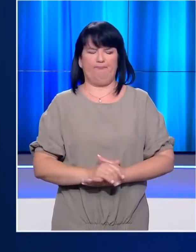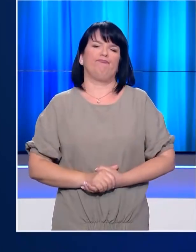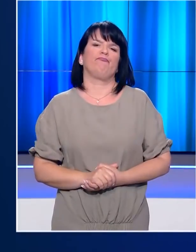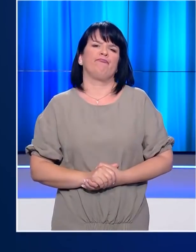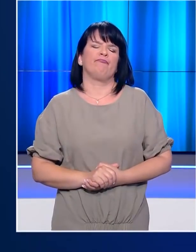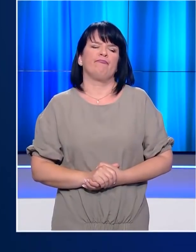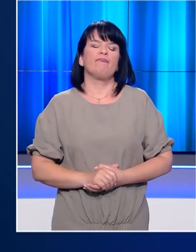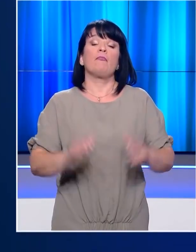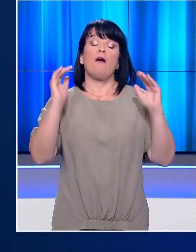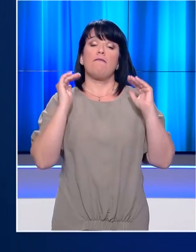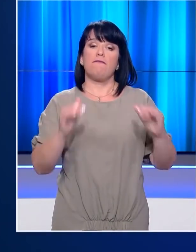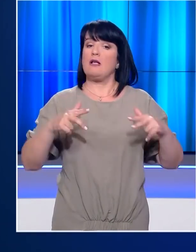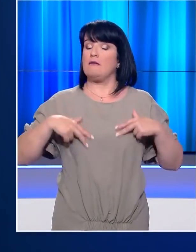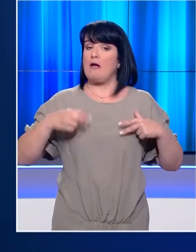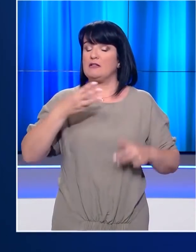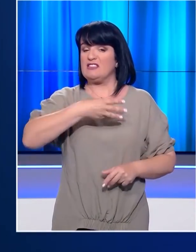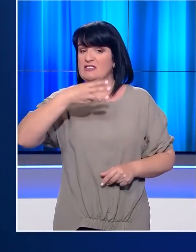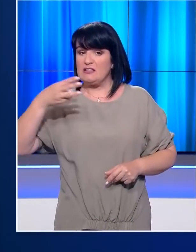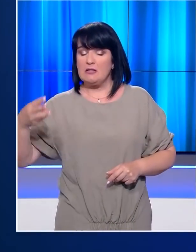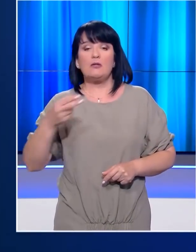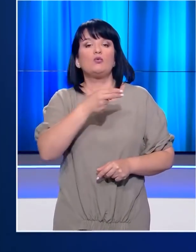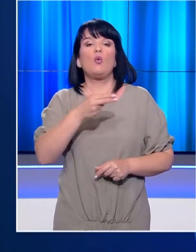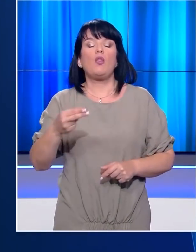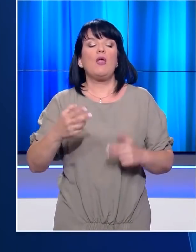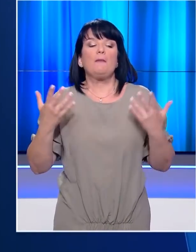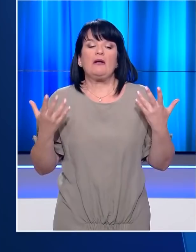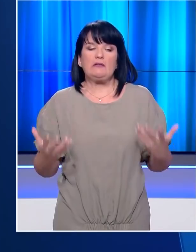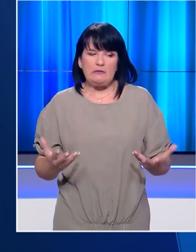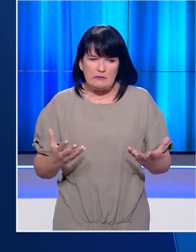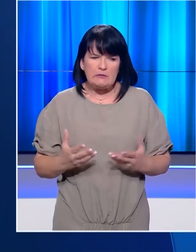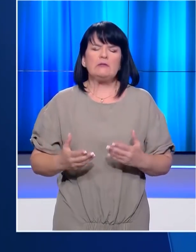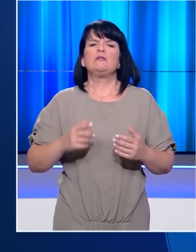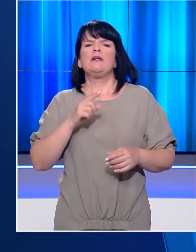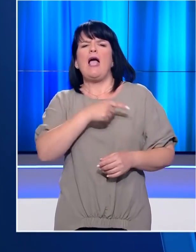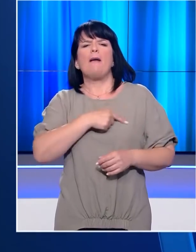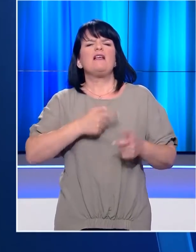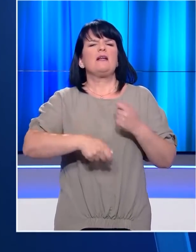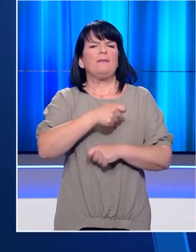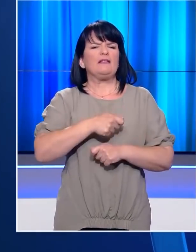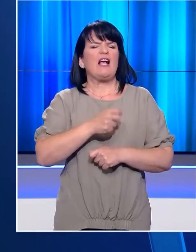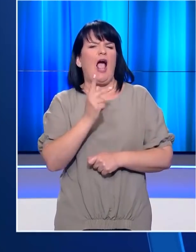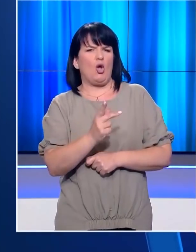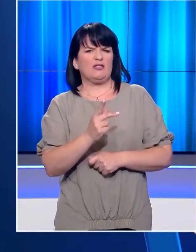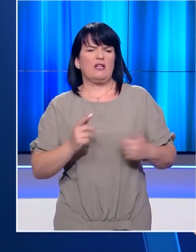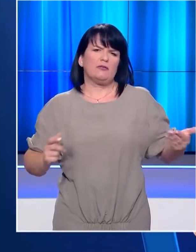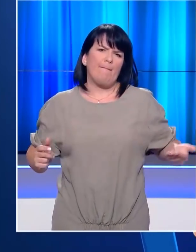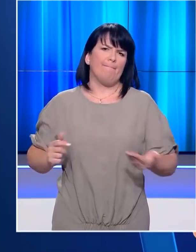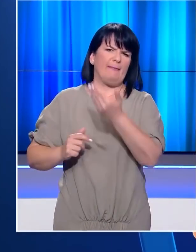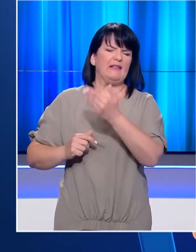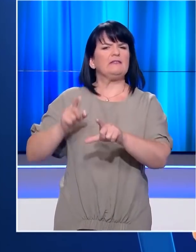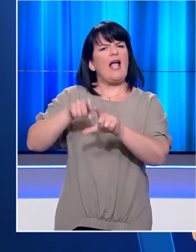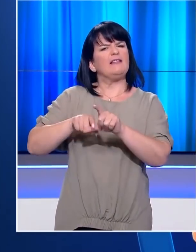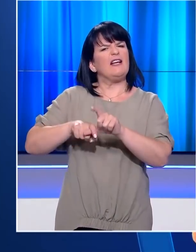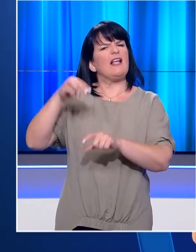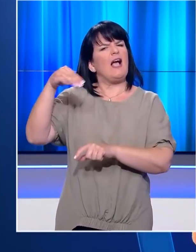Μένεται ο πόλεμος κυβέρνησης αξιωματικής αντιπολίτευσης μετά και τη νέα μήνυση που κατέθεσε ο επιχειρηματές Χρήστος Καλογρίτσας σε